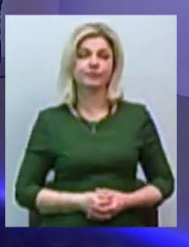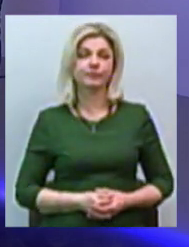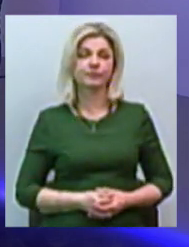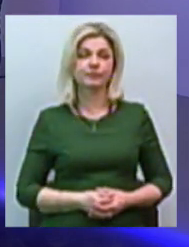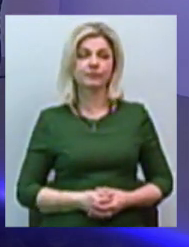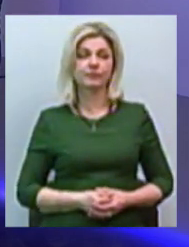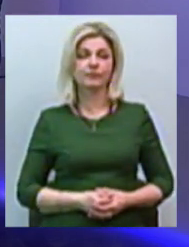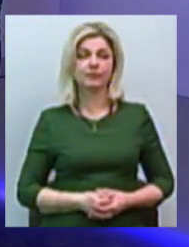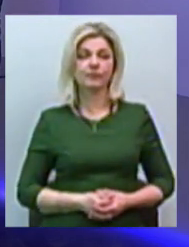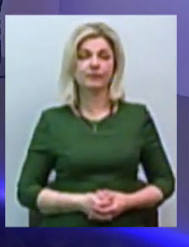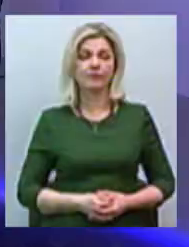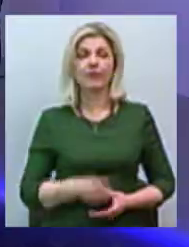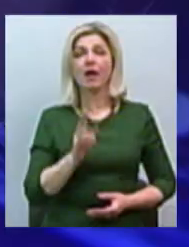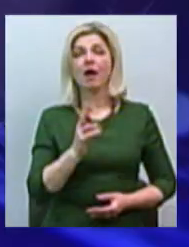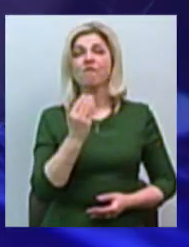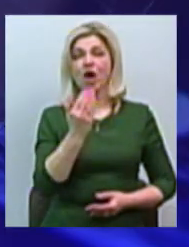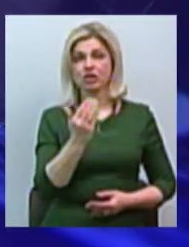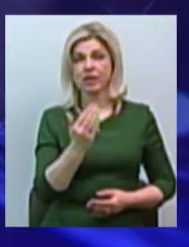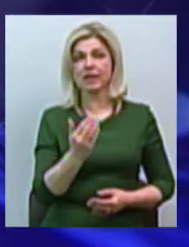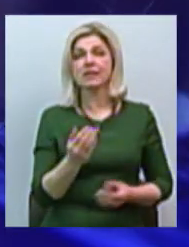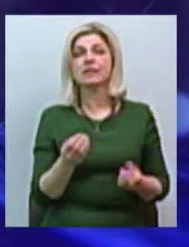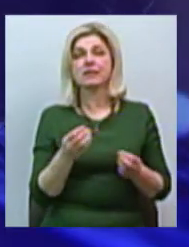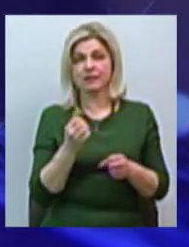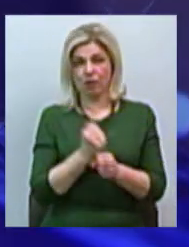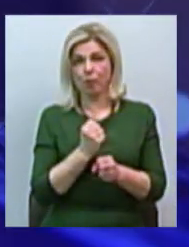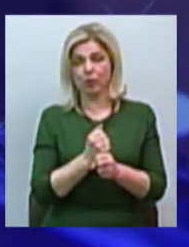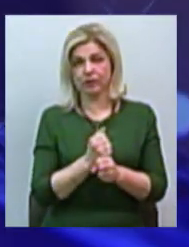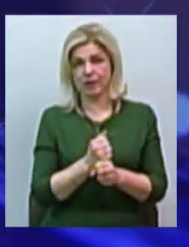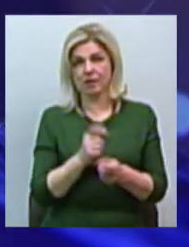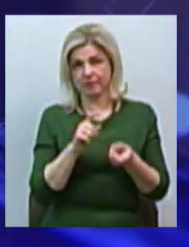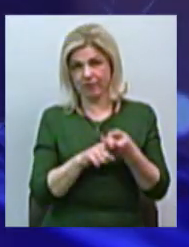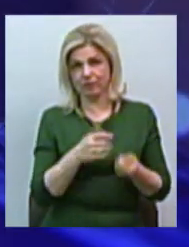Трошки ближче до вашої специфіки хочу торкнутися.